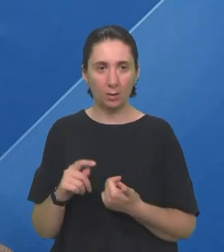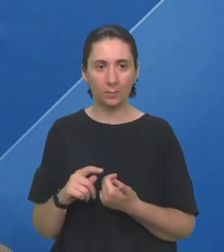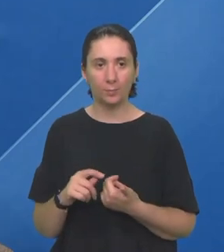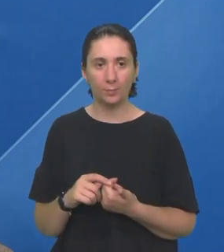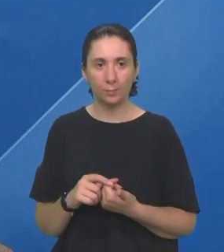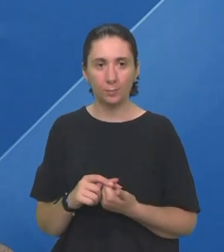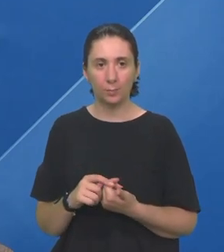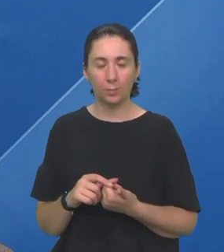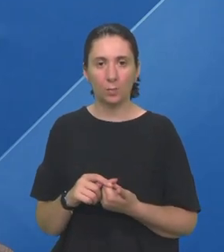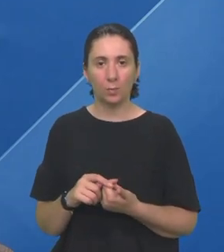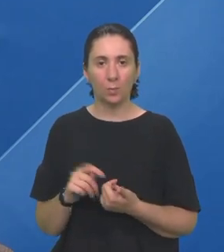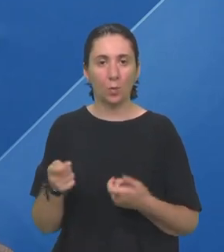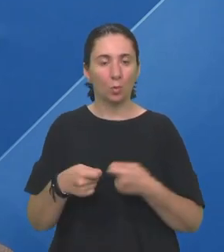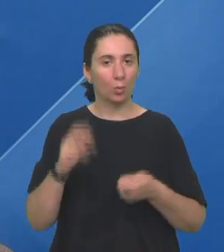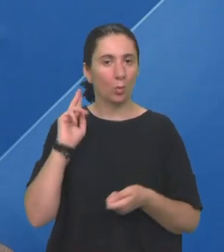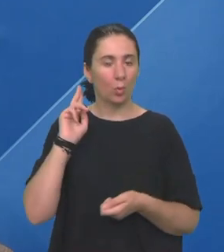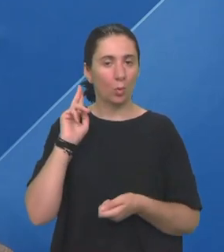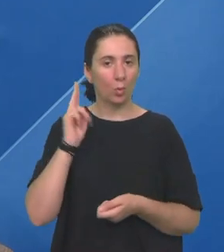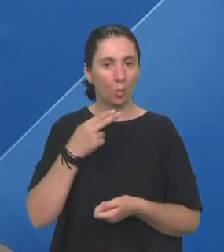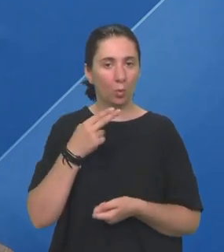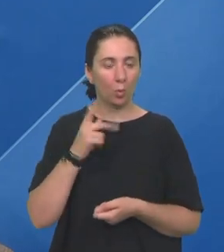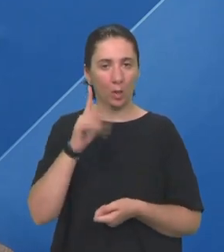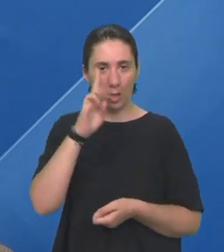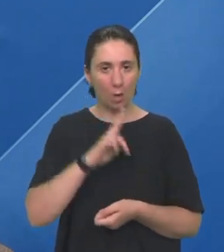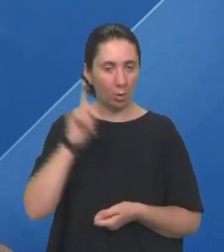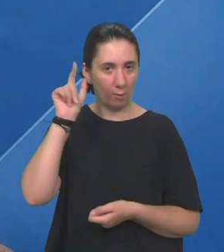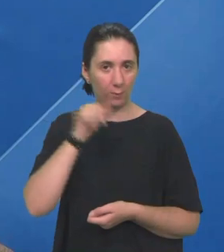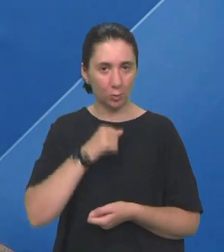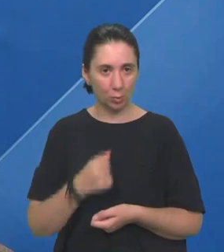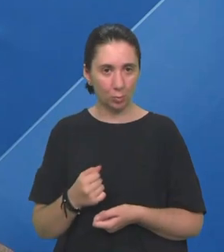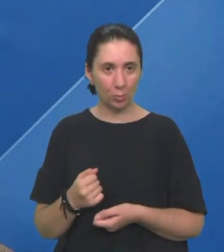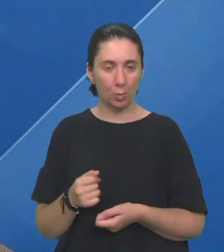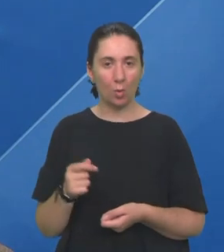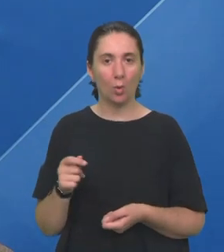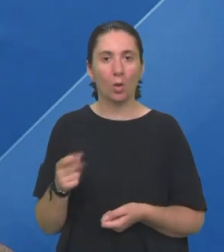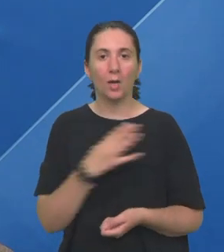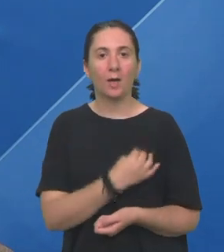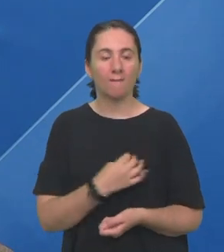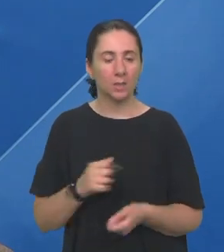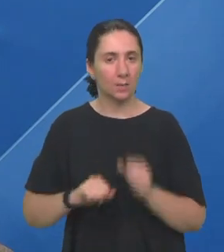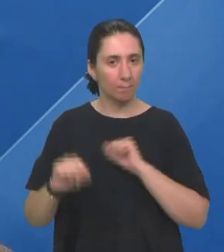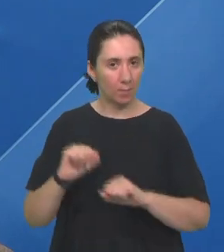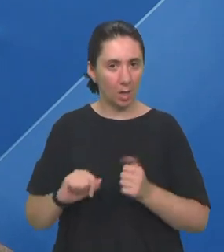U udruzi gluhih i nagluhe Karlovačke županije U hrvatskim